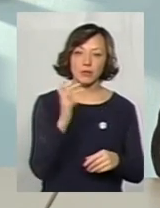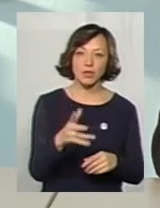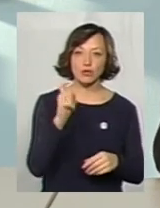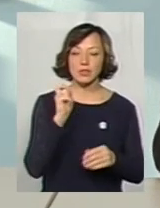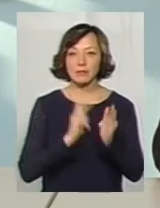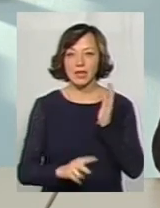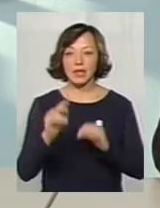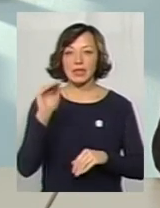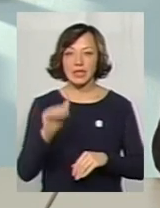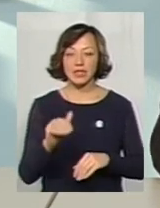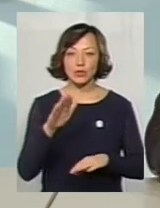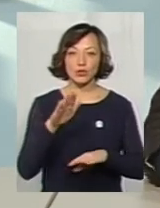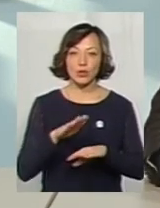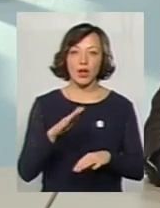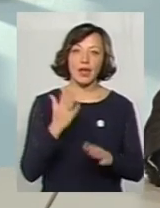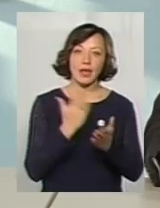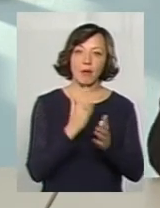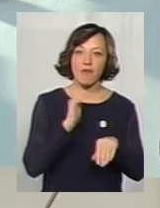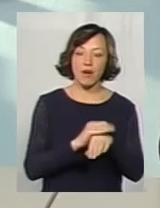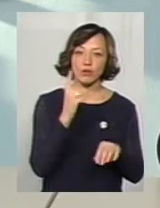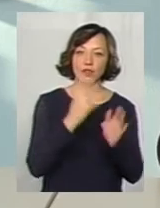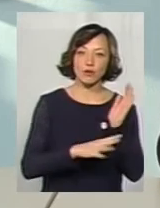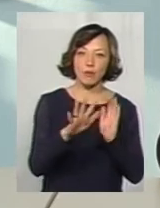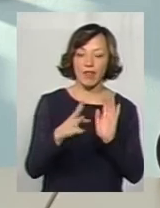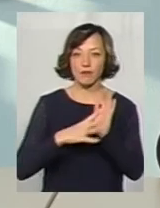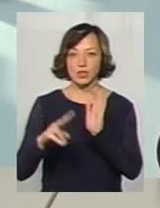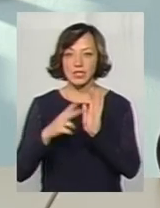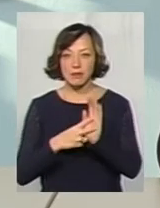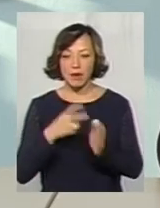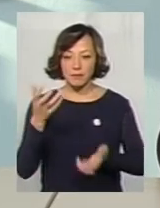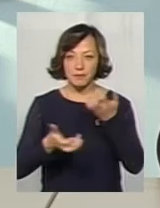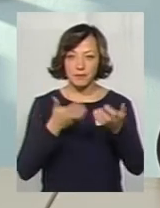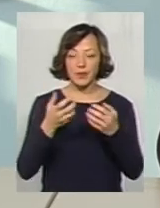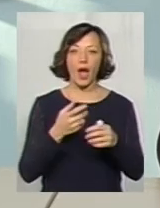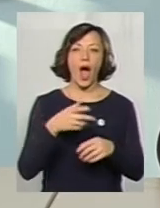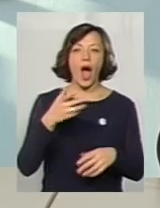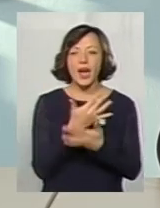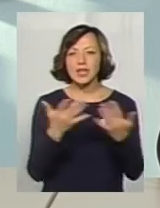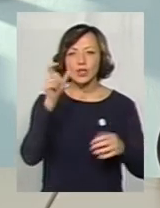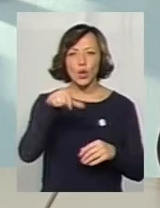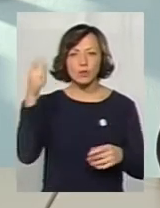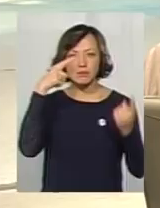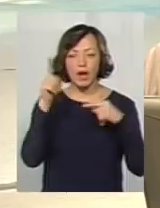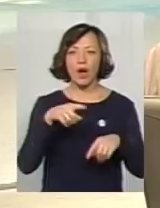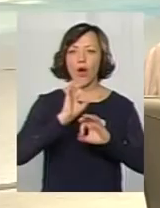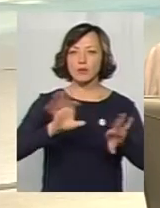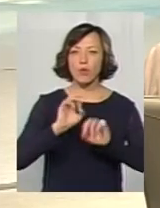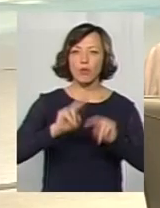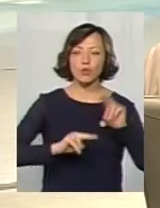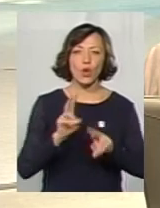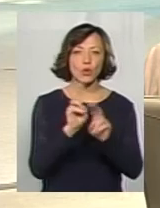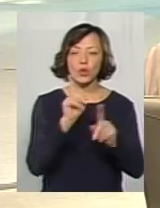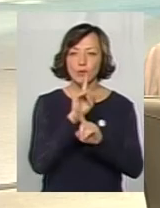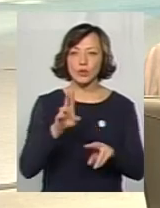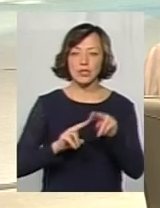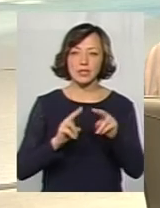тисяч тонн, по факту їх є 95-97. Ми зробили морфологію, фантазери так само розповідали, що будуйте, але ніхто будувати завод не